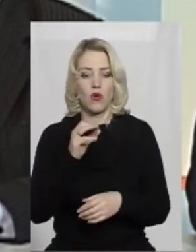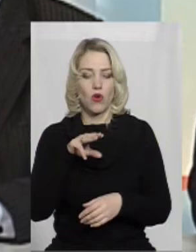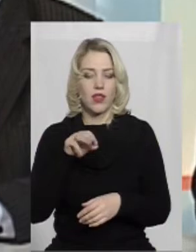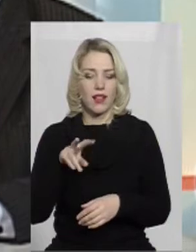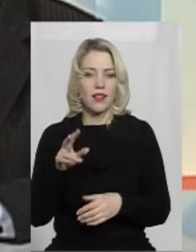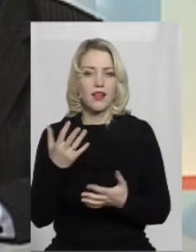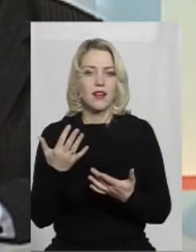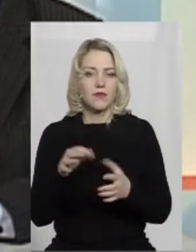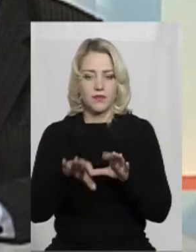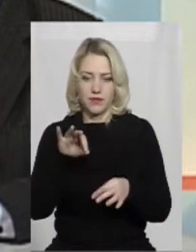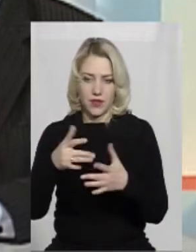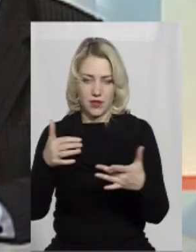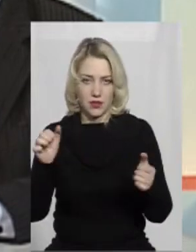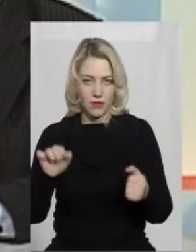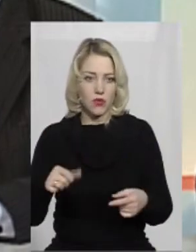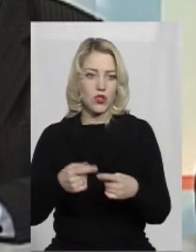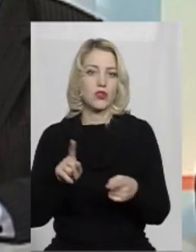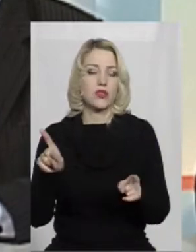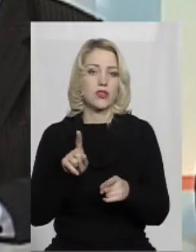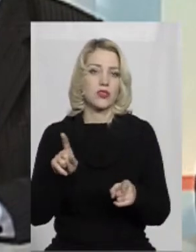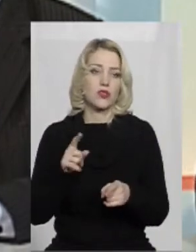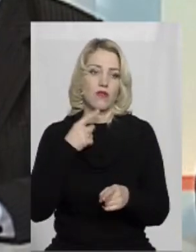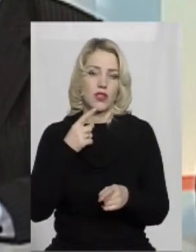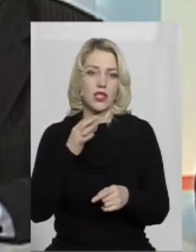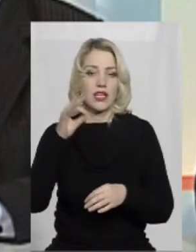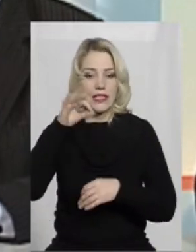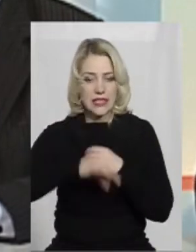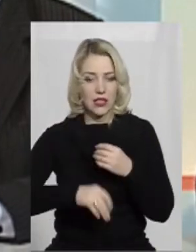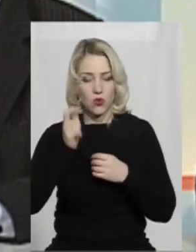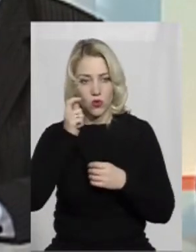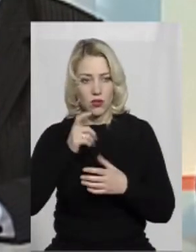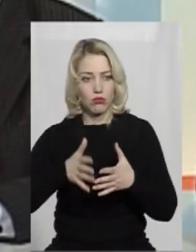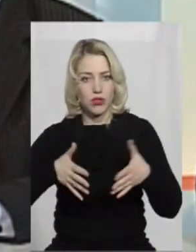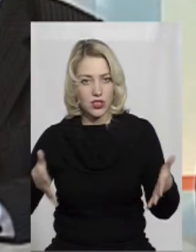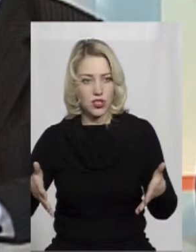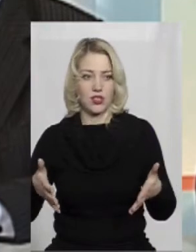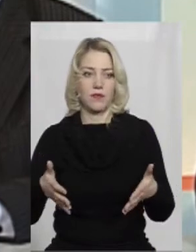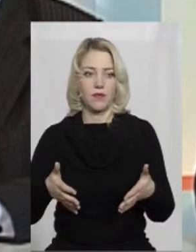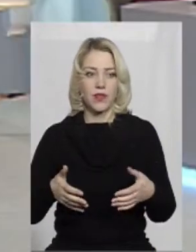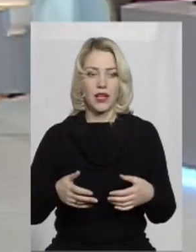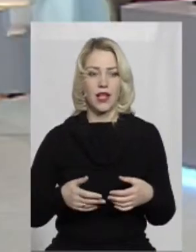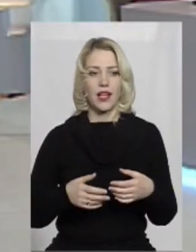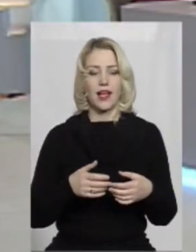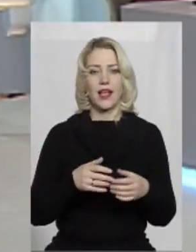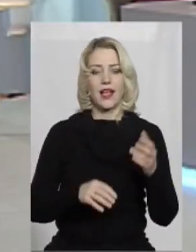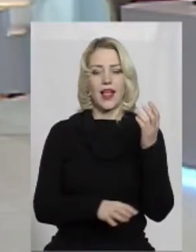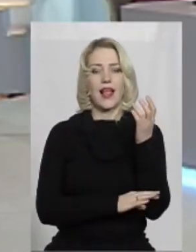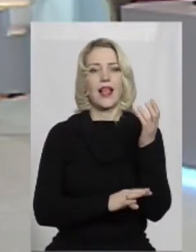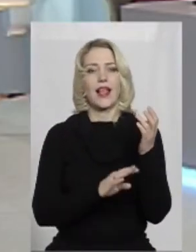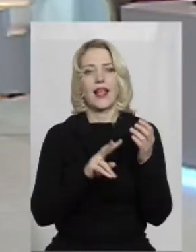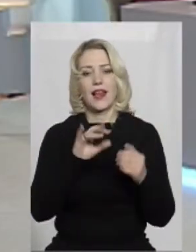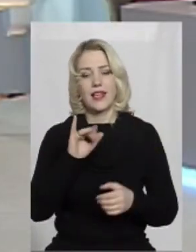Тому, ну, можливо, чисто по тому, що в Західній Україні більше, все ж таки, лісових запасів, то